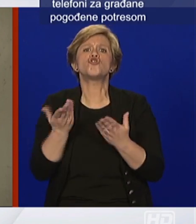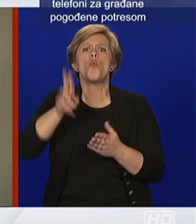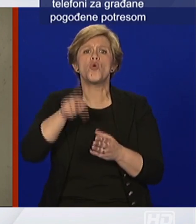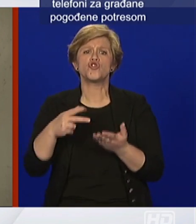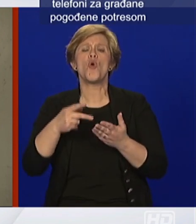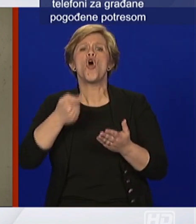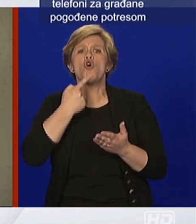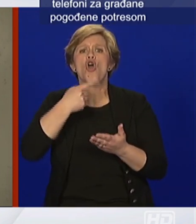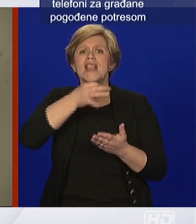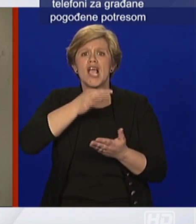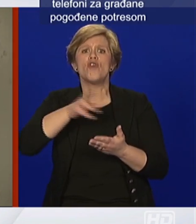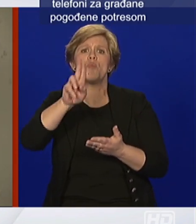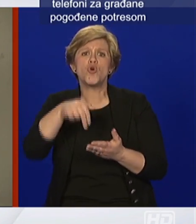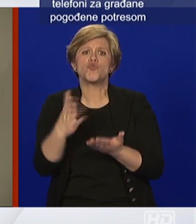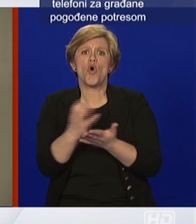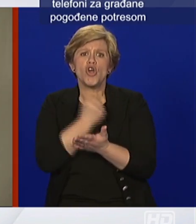virusa